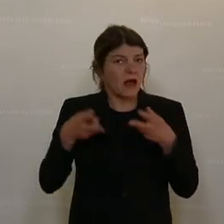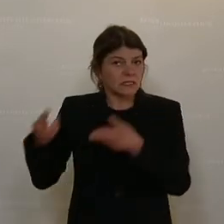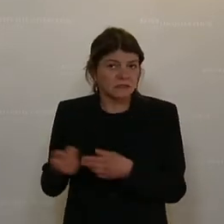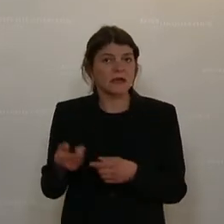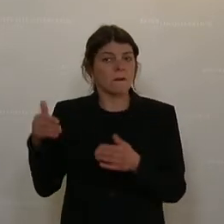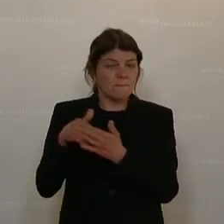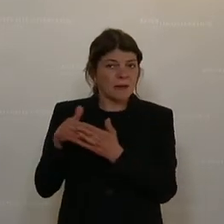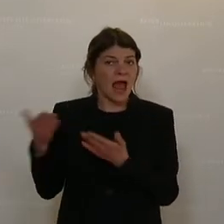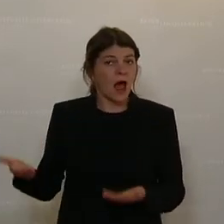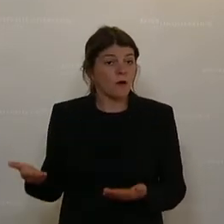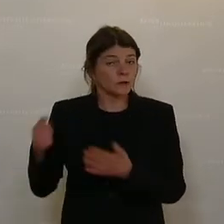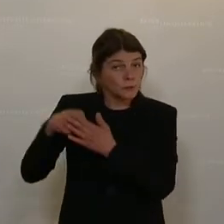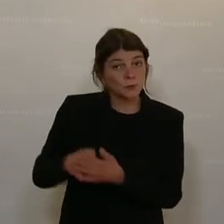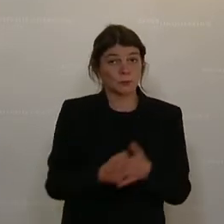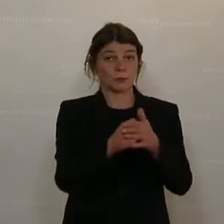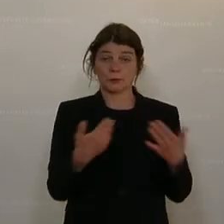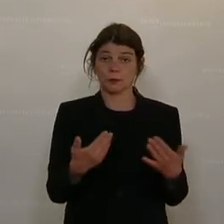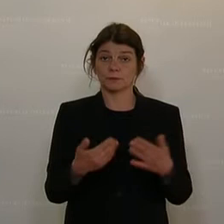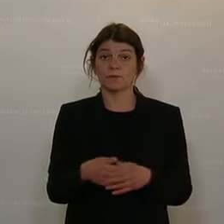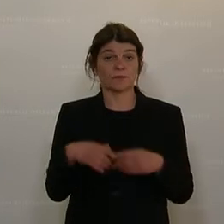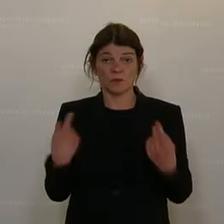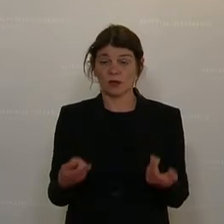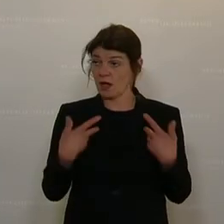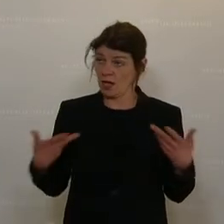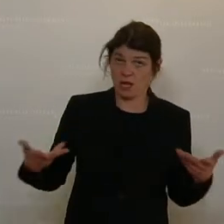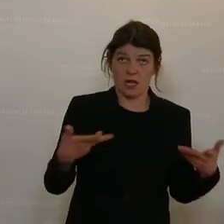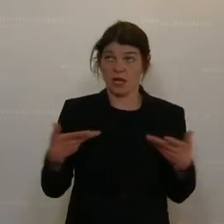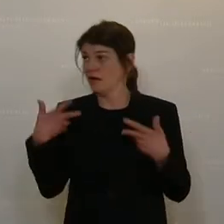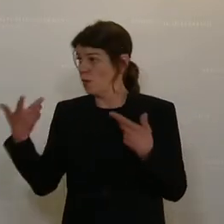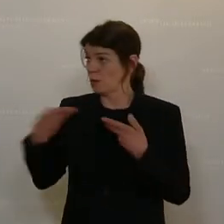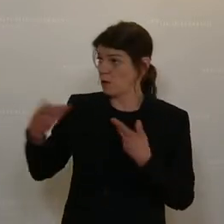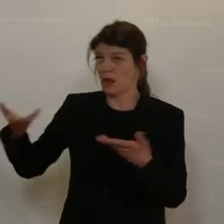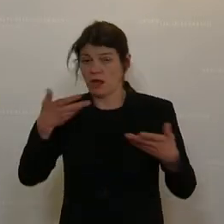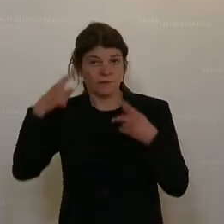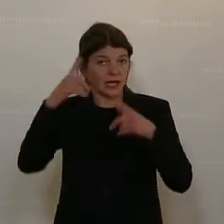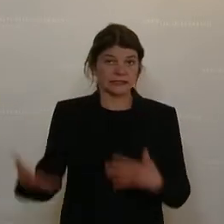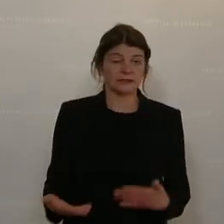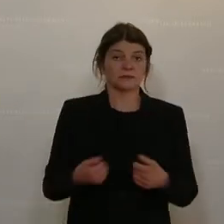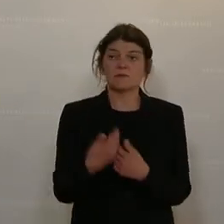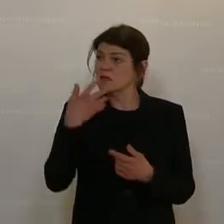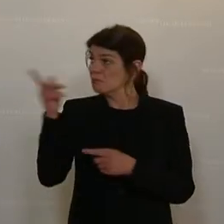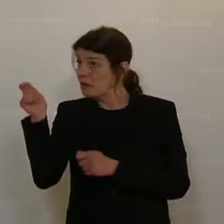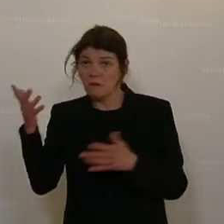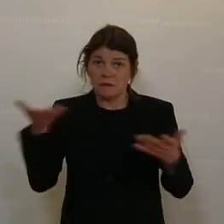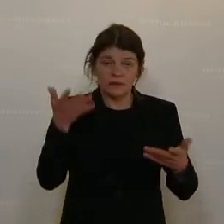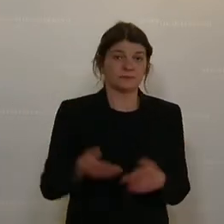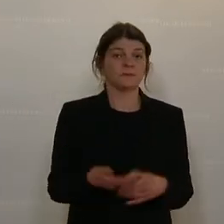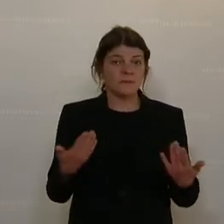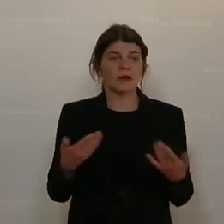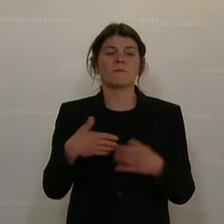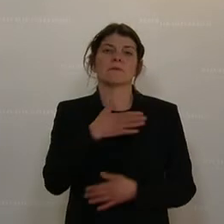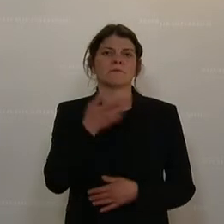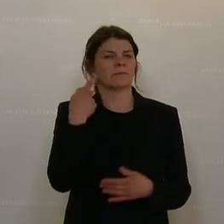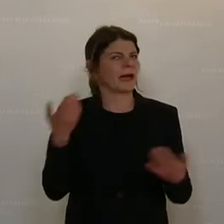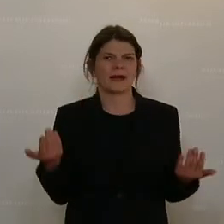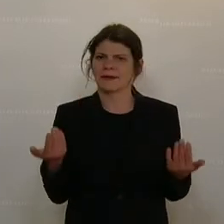Unterstützung benötigen und sie dann vor einem Förderdschungel wiederfinden und nicht einmal wissen, wo sie überhaupt beantragen sollen. Und aus